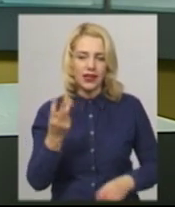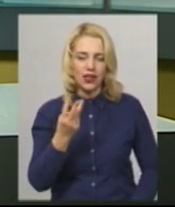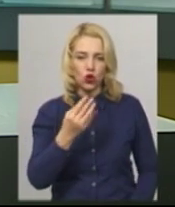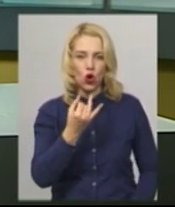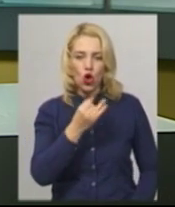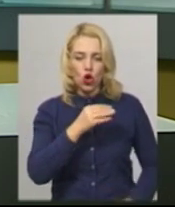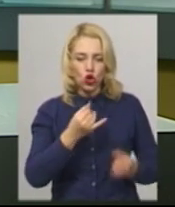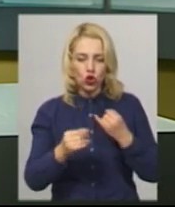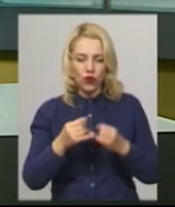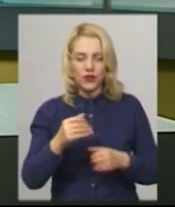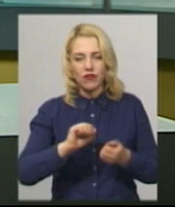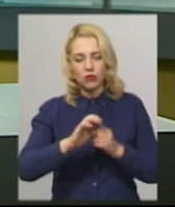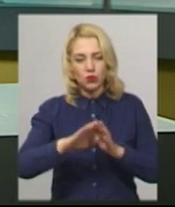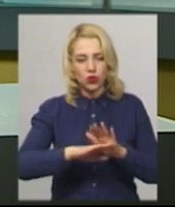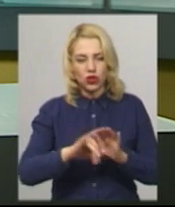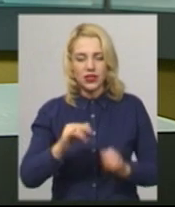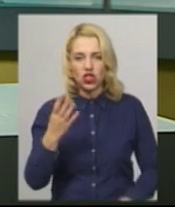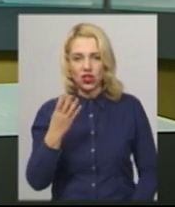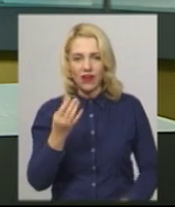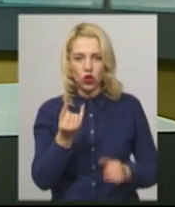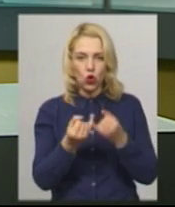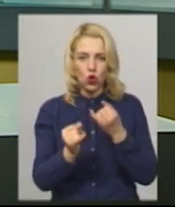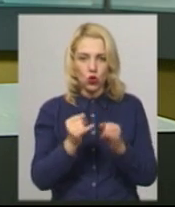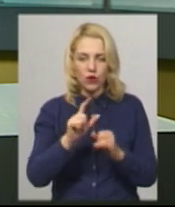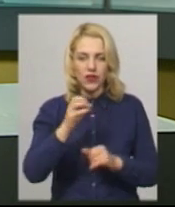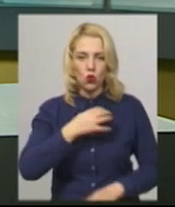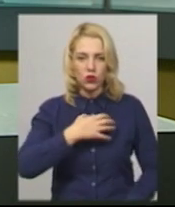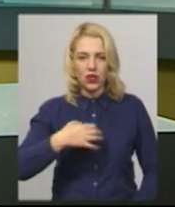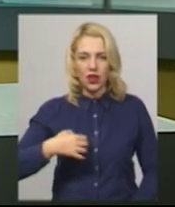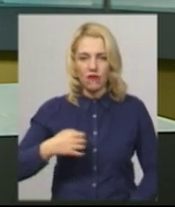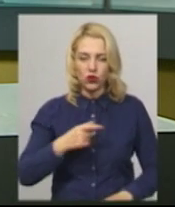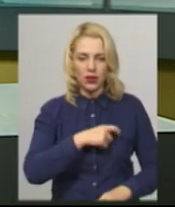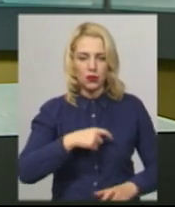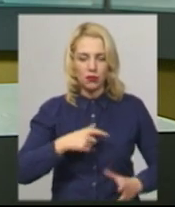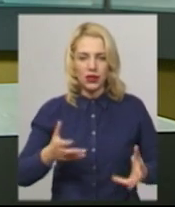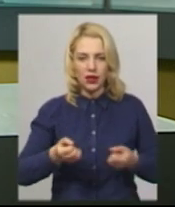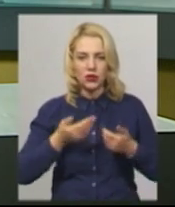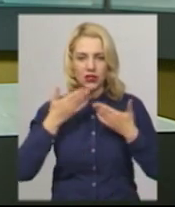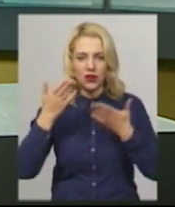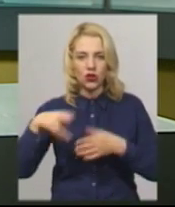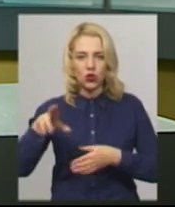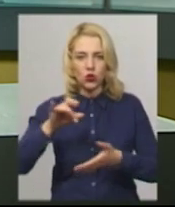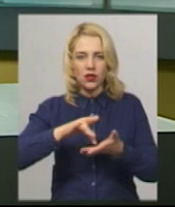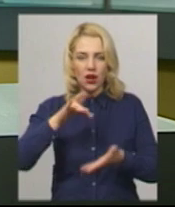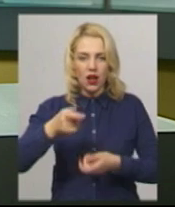'янці-Подільському та 4 жовтня у Славуті. Депутати підтримали звернення до центральних органів влади.